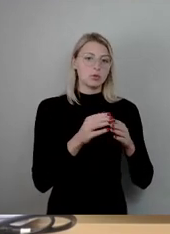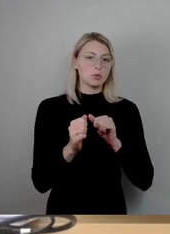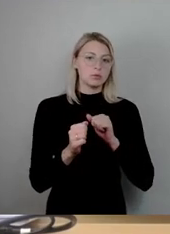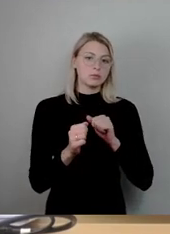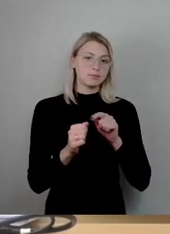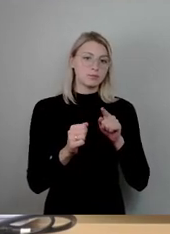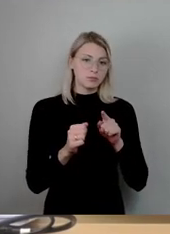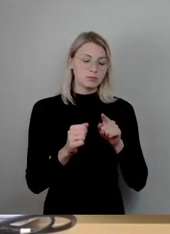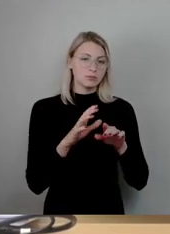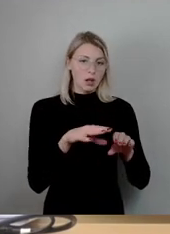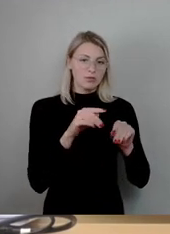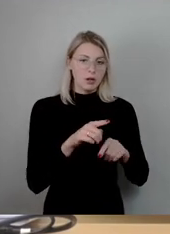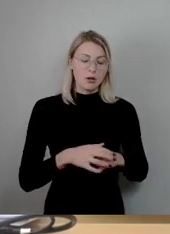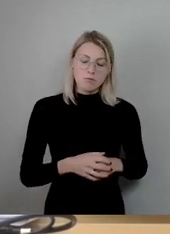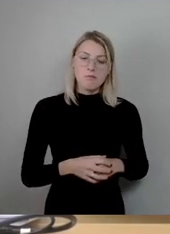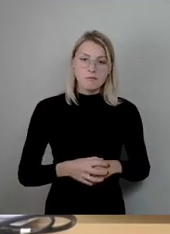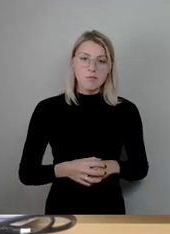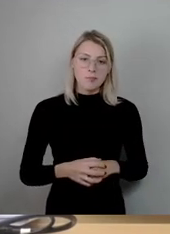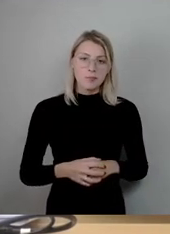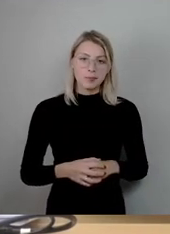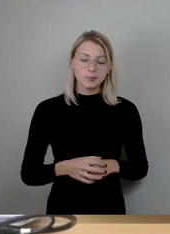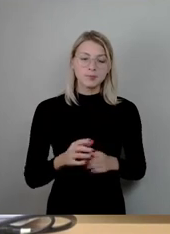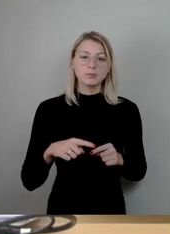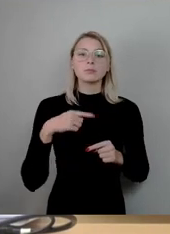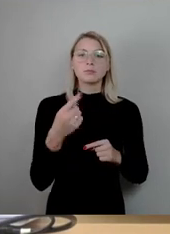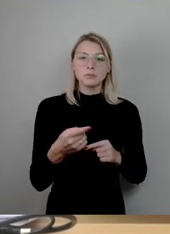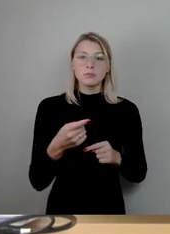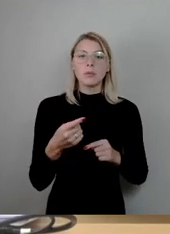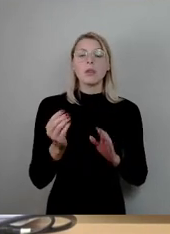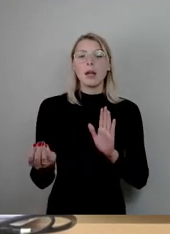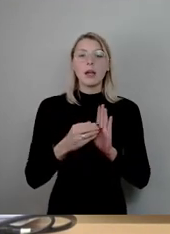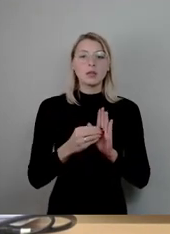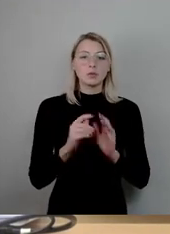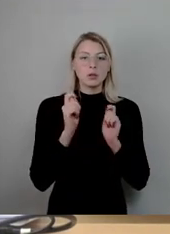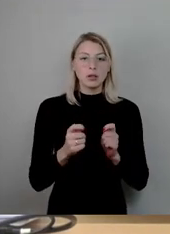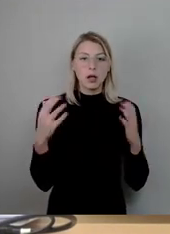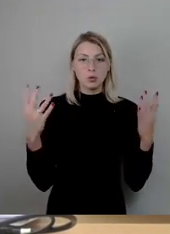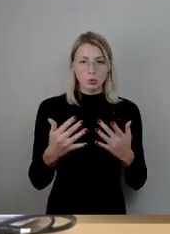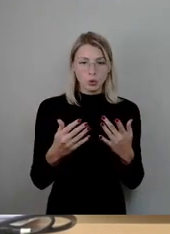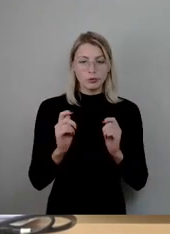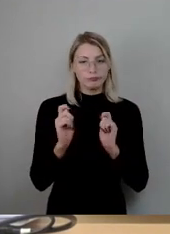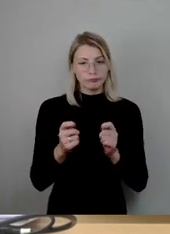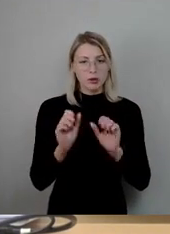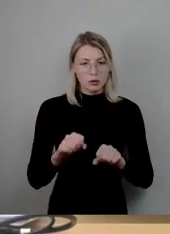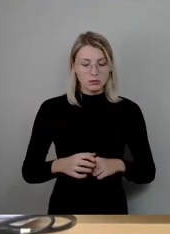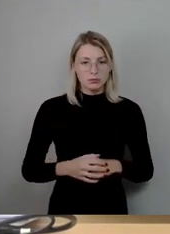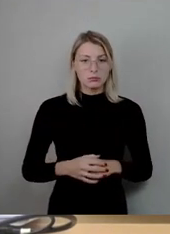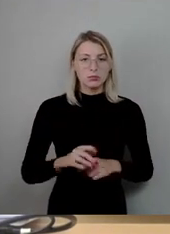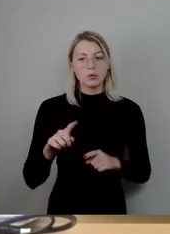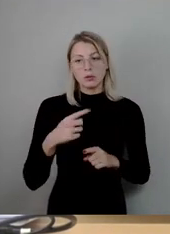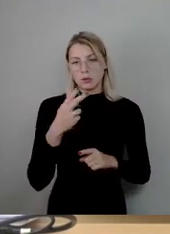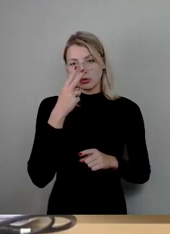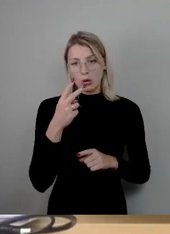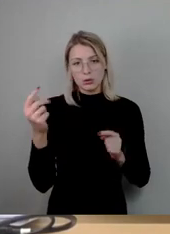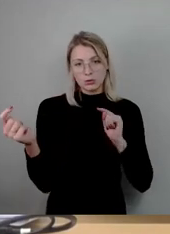Danach würden wir den Ergänzungsantrag Grünen einbringen lassen und dann schauen wir mal, wie weit wir in der Debatte kommen.